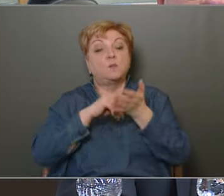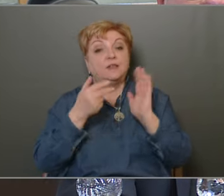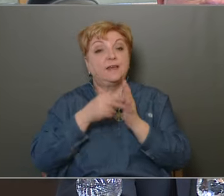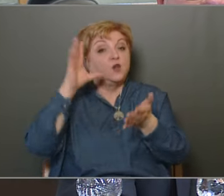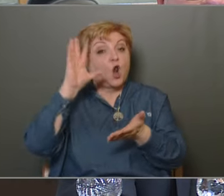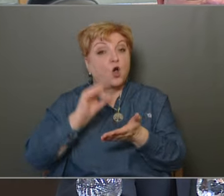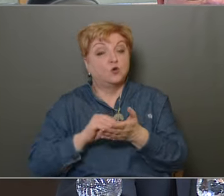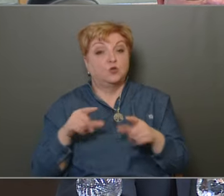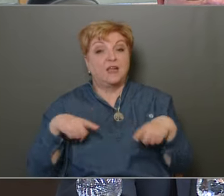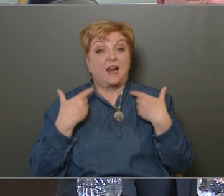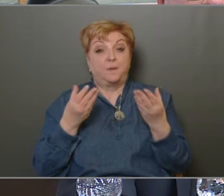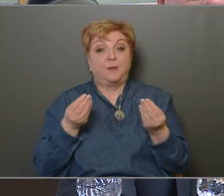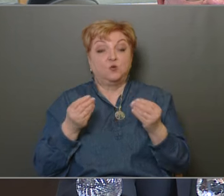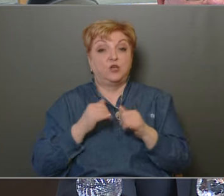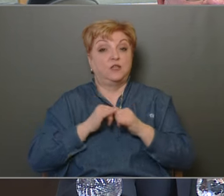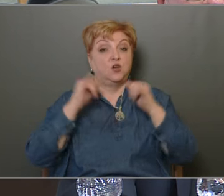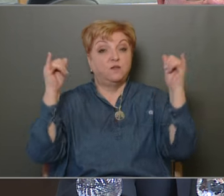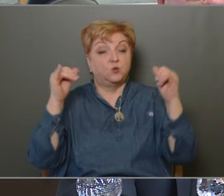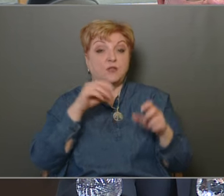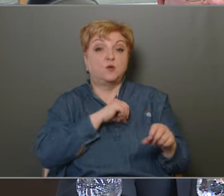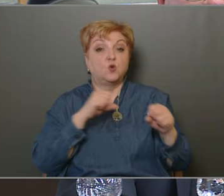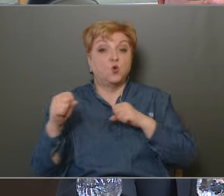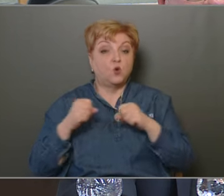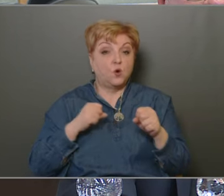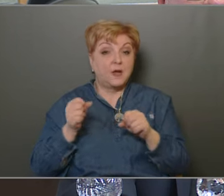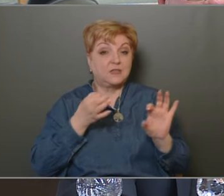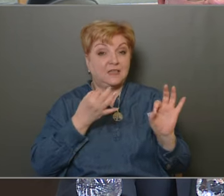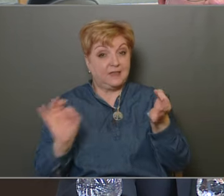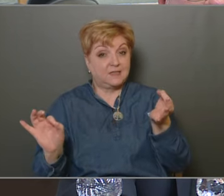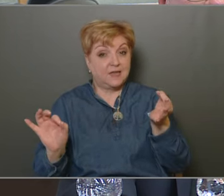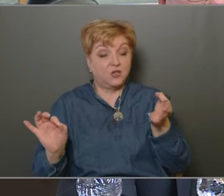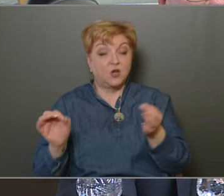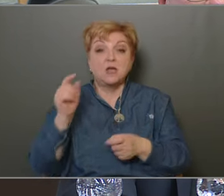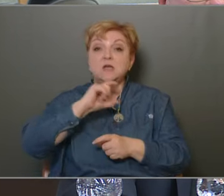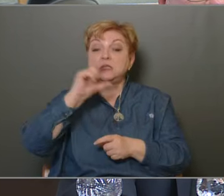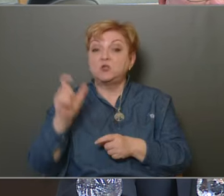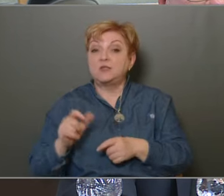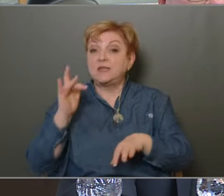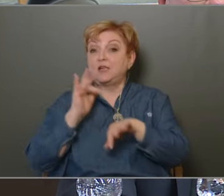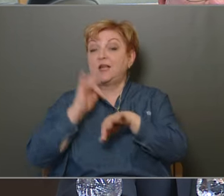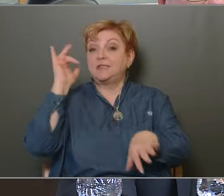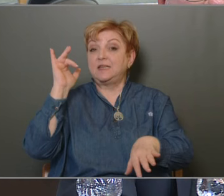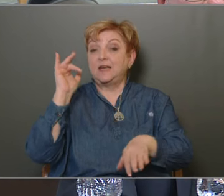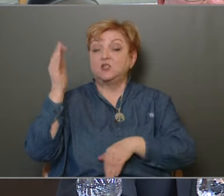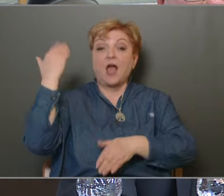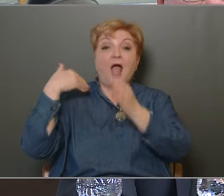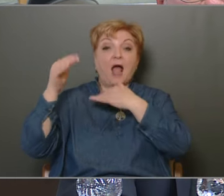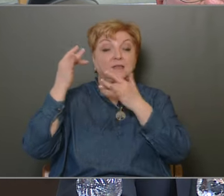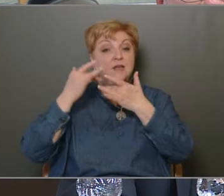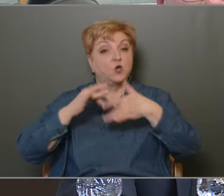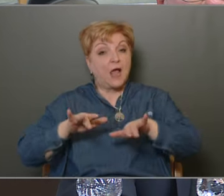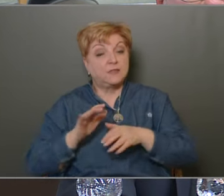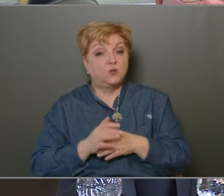kerületi lakosok életminőségét javították az önkormányzatunk intézkedései. A szociális érzékenység, a hátrányos